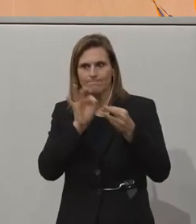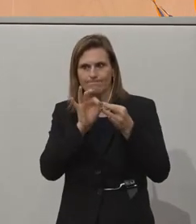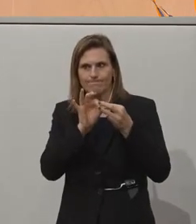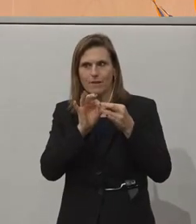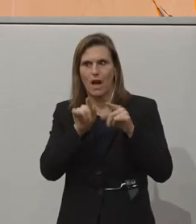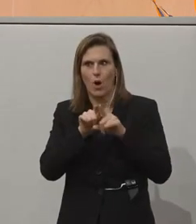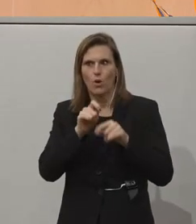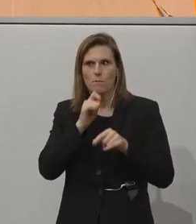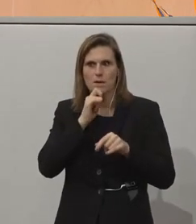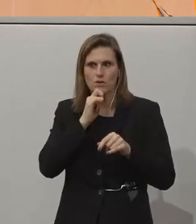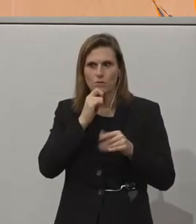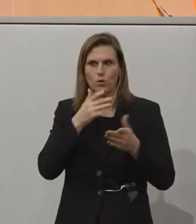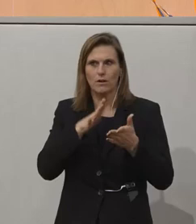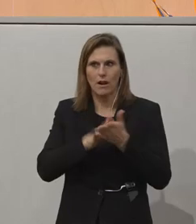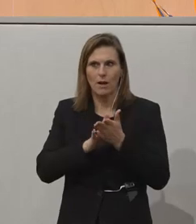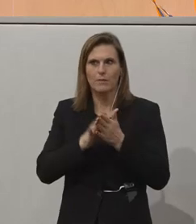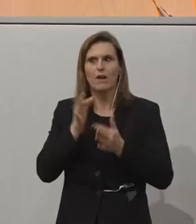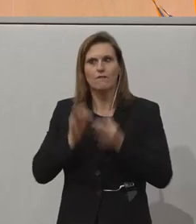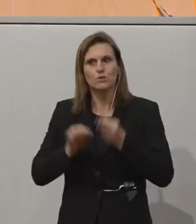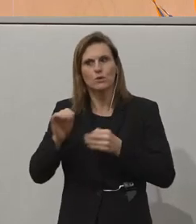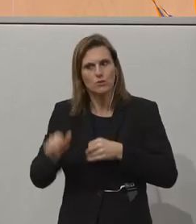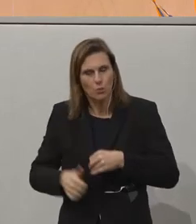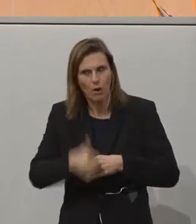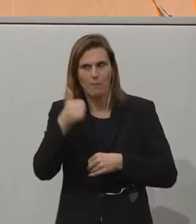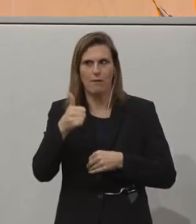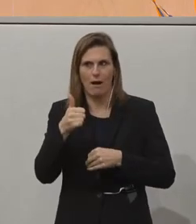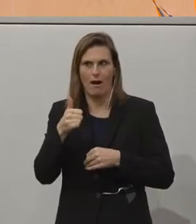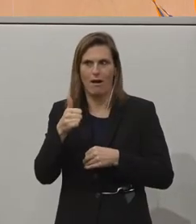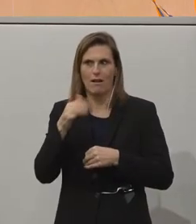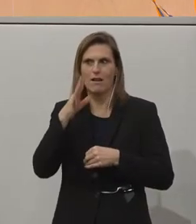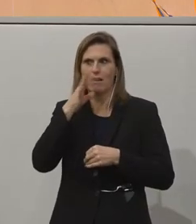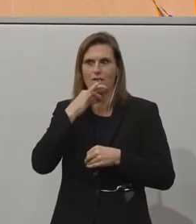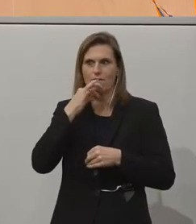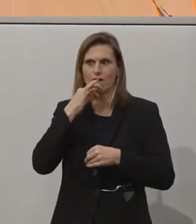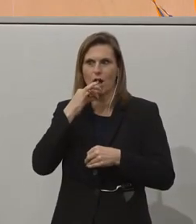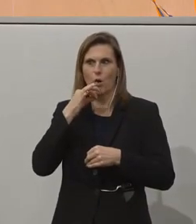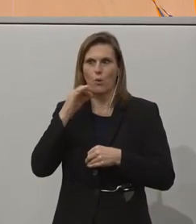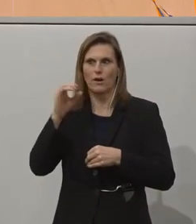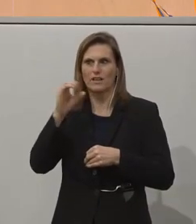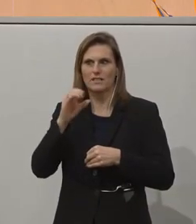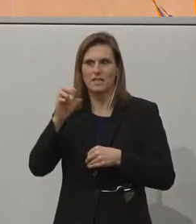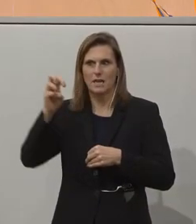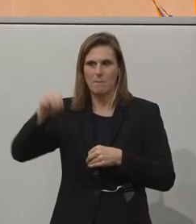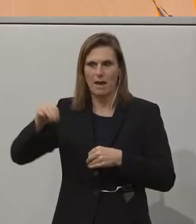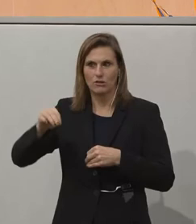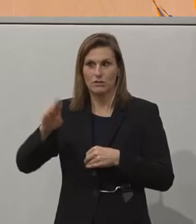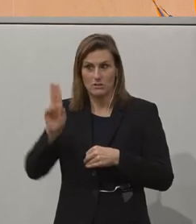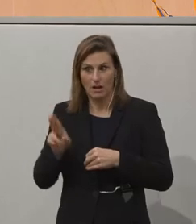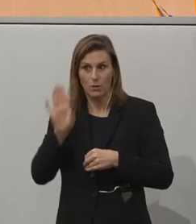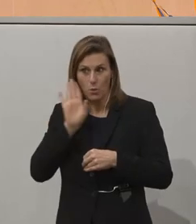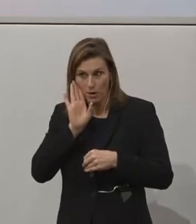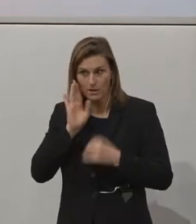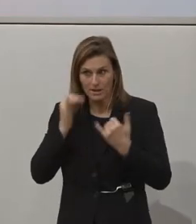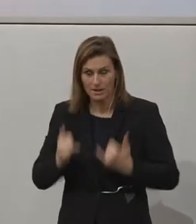funktioniert. Das heißt, wir versuchen es noch einmal zu Christina Meierschitz. Frau Meierschitz, hören wir Sie? Hören Sie uns?